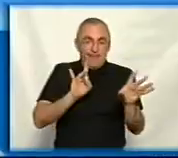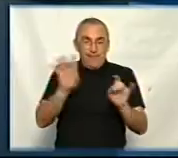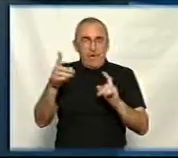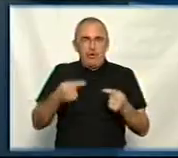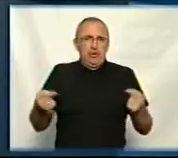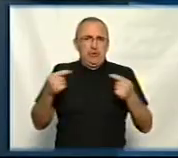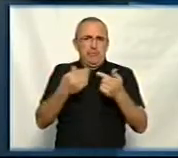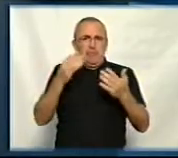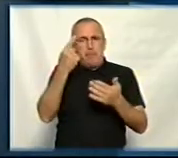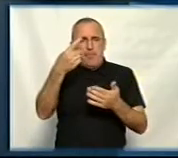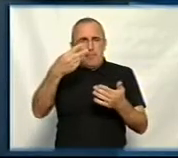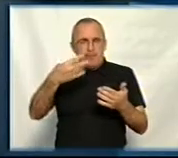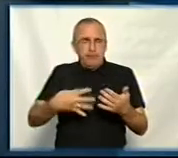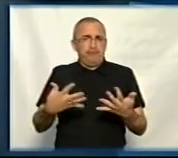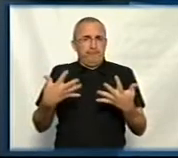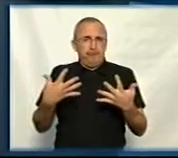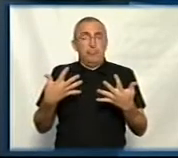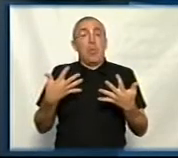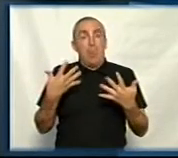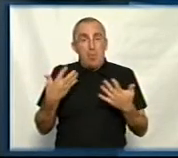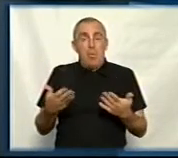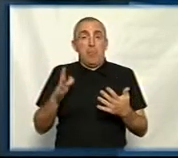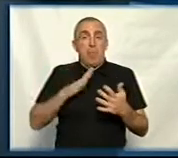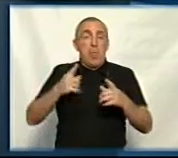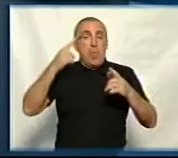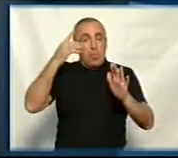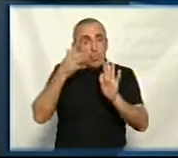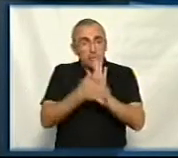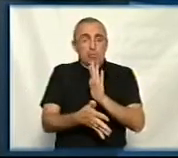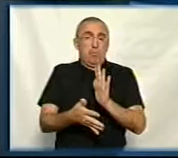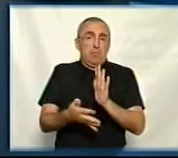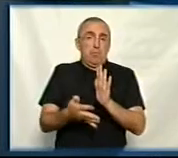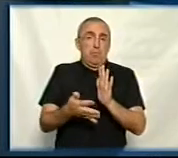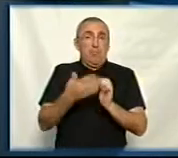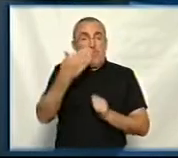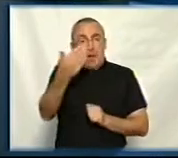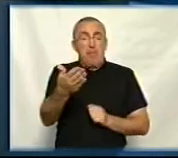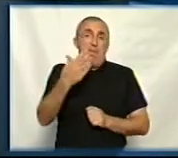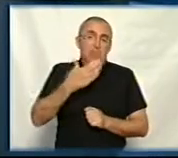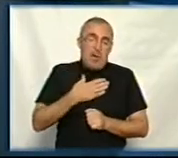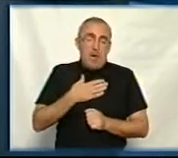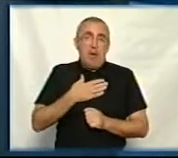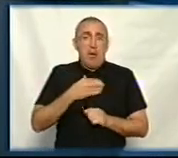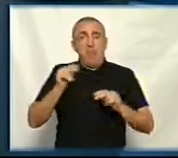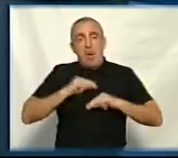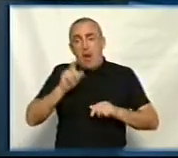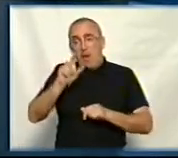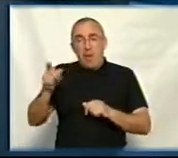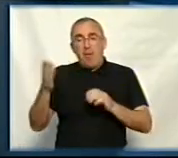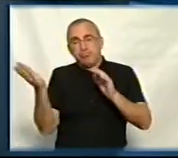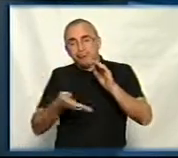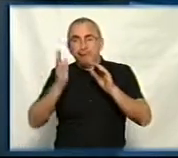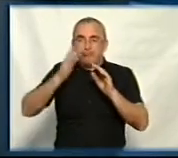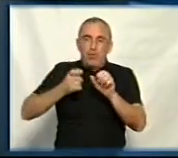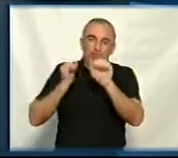чітко, знаєте, по пункту перше, друге, третє, от, щоб було зрозуміло це і вам, і нам, і працівникам з бензопилкою,